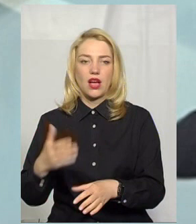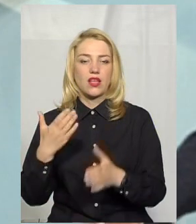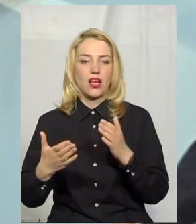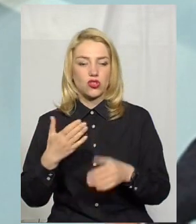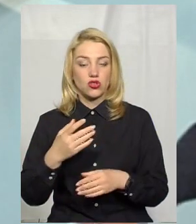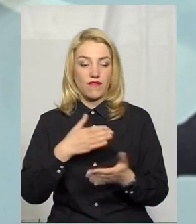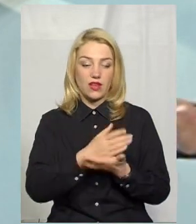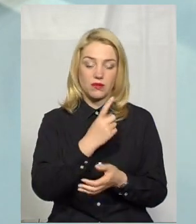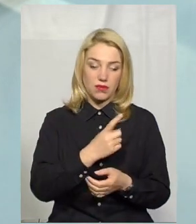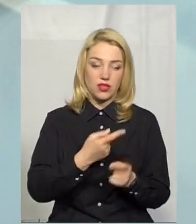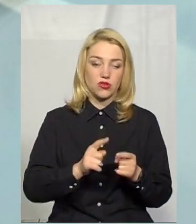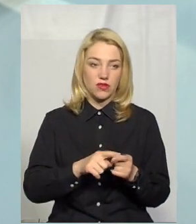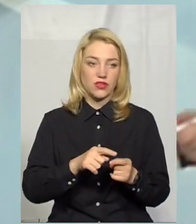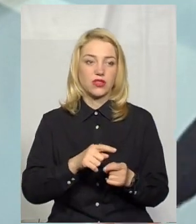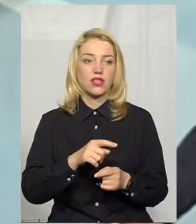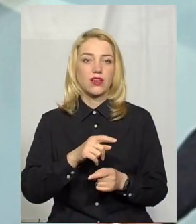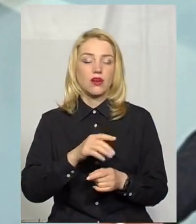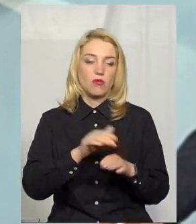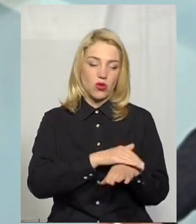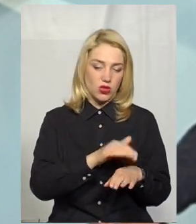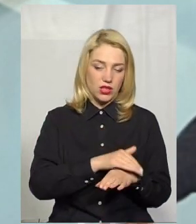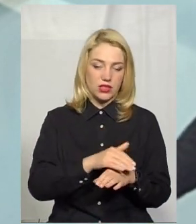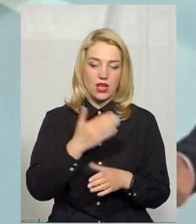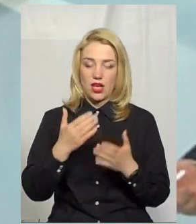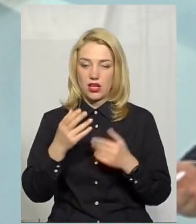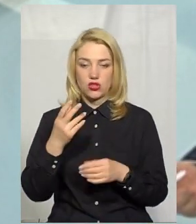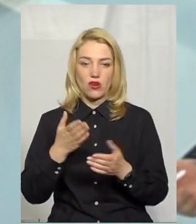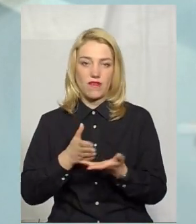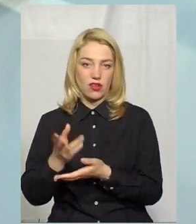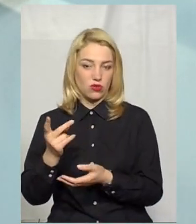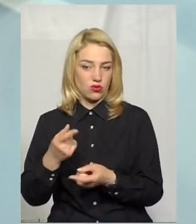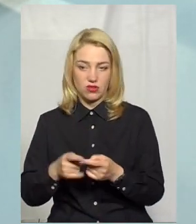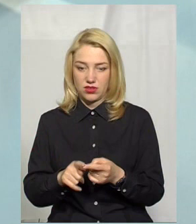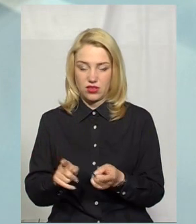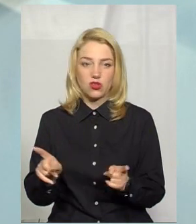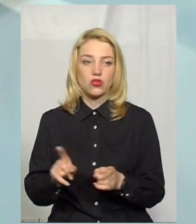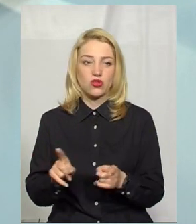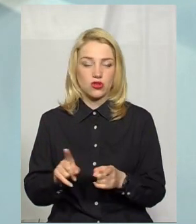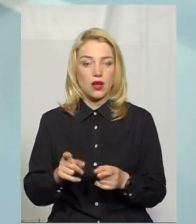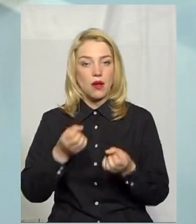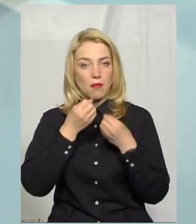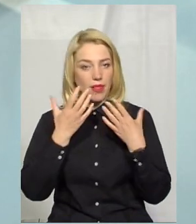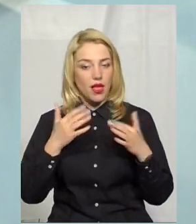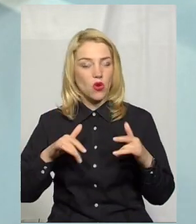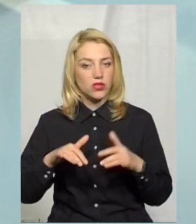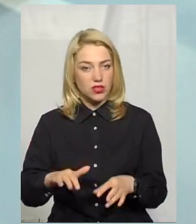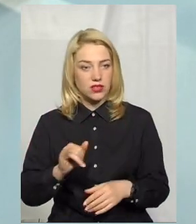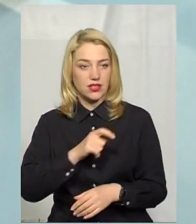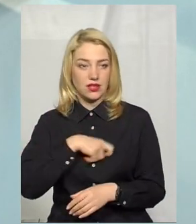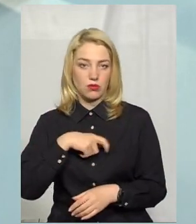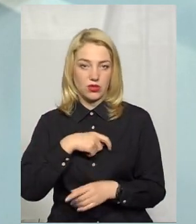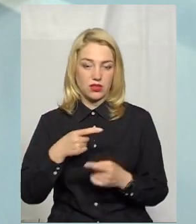якщо варіант другий, то нашого він тоді ставав депутатом. Будемо відвертими. Давайте будемо розрізняти благодійництво і